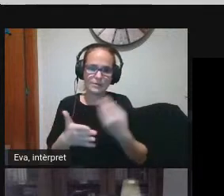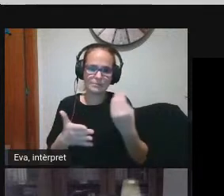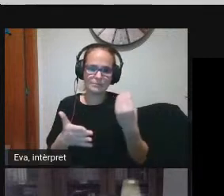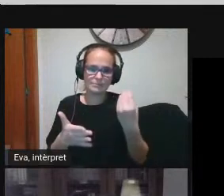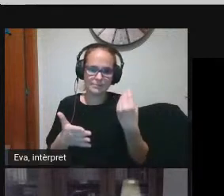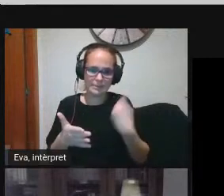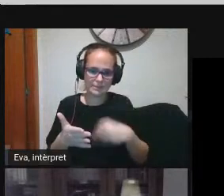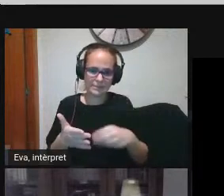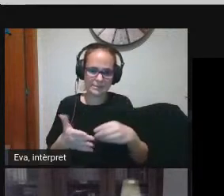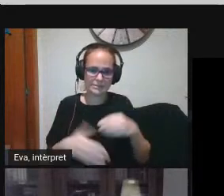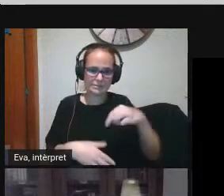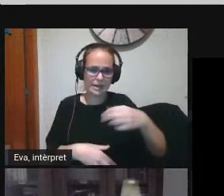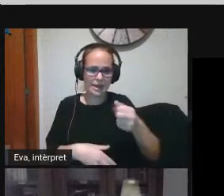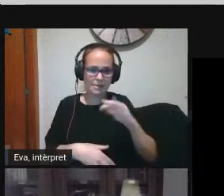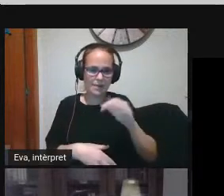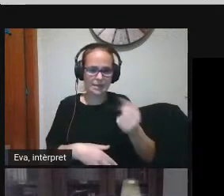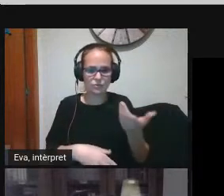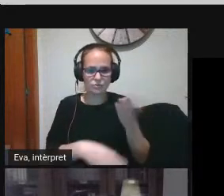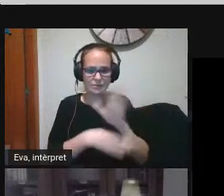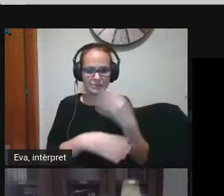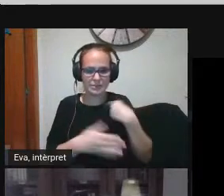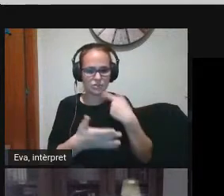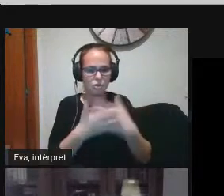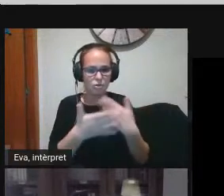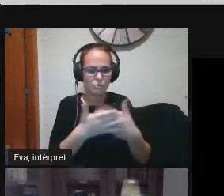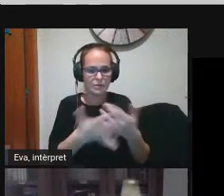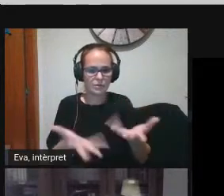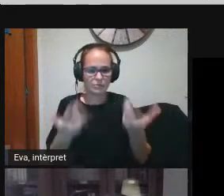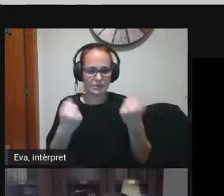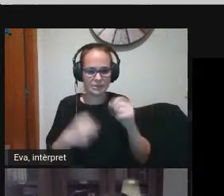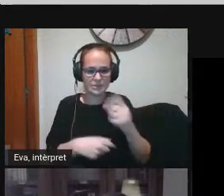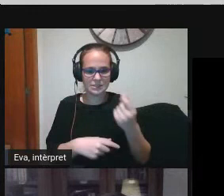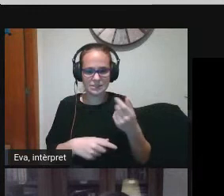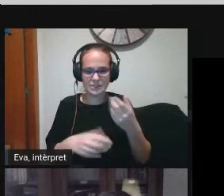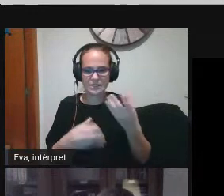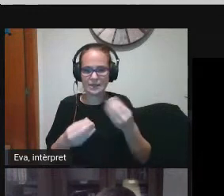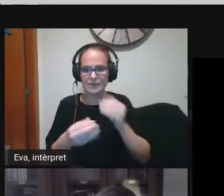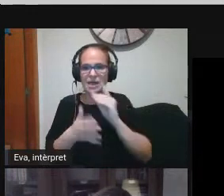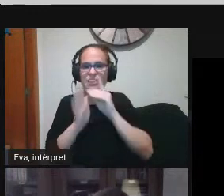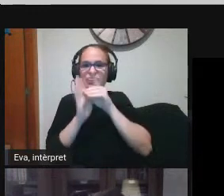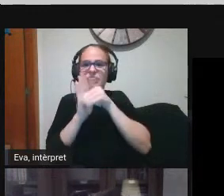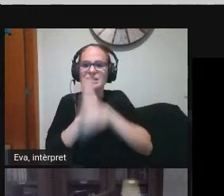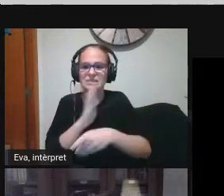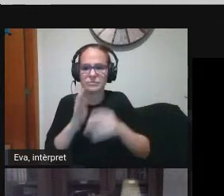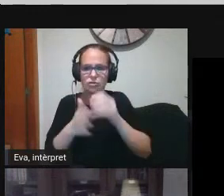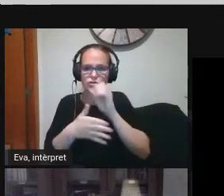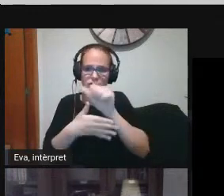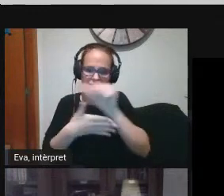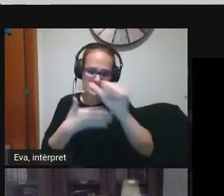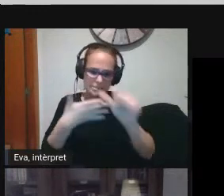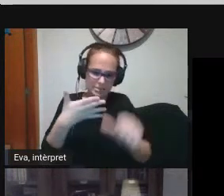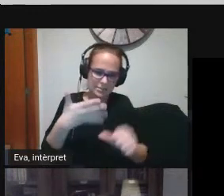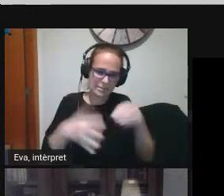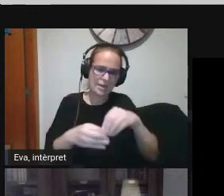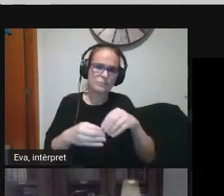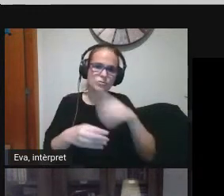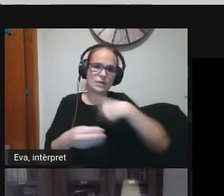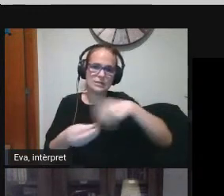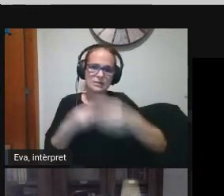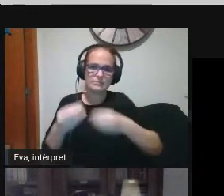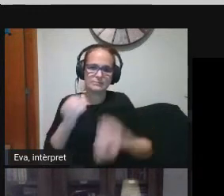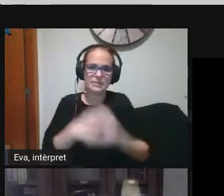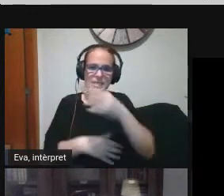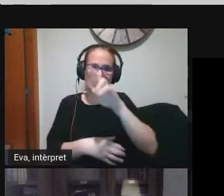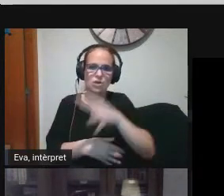ha presentat la Marta de competència digital que hem vist en tots els descriptors i n'hem fet una rúbrica perquè es pugui llegir tal com ho teniu ara doncs